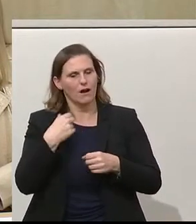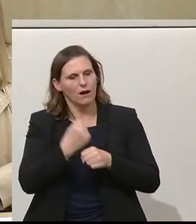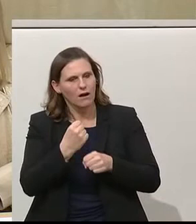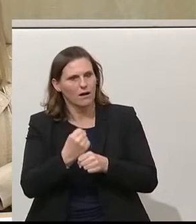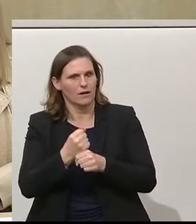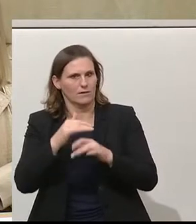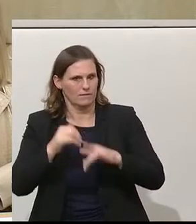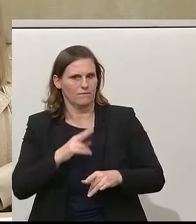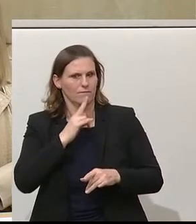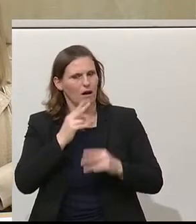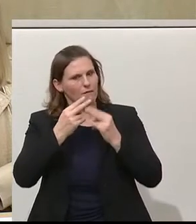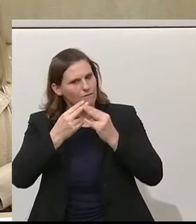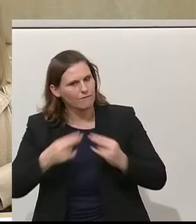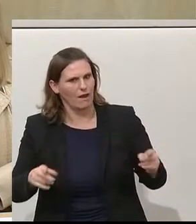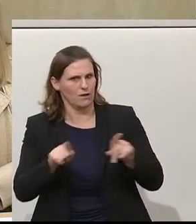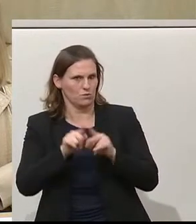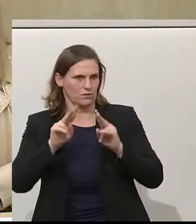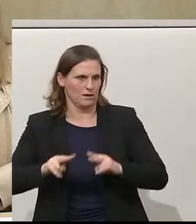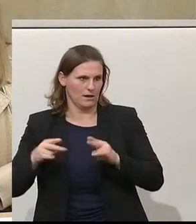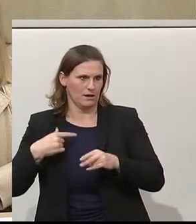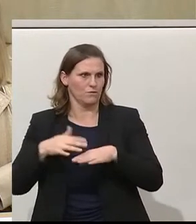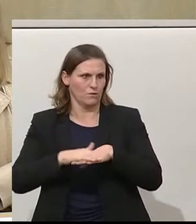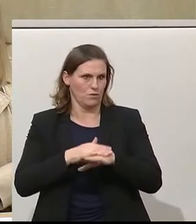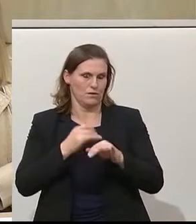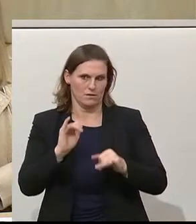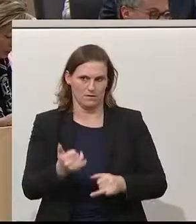Das ist richtig, fair und gerecht, meine sehr geehrten Damen und Herren.